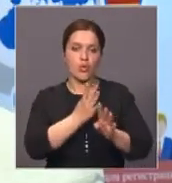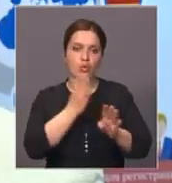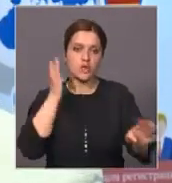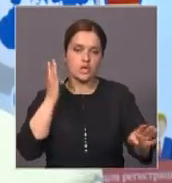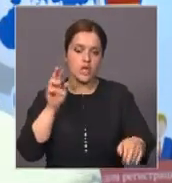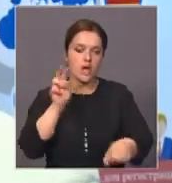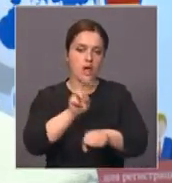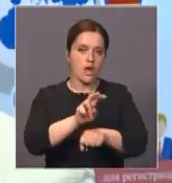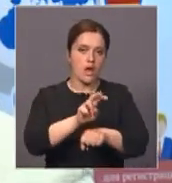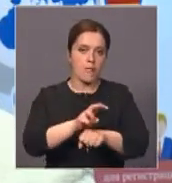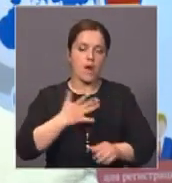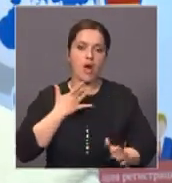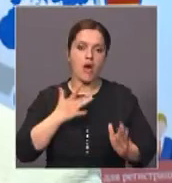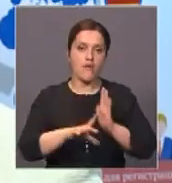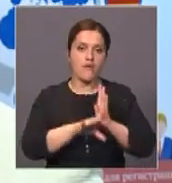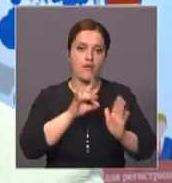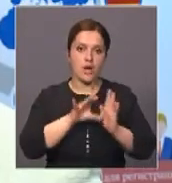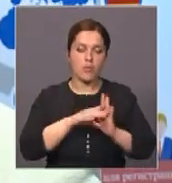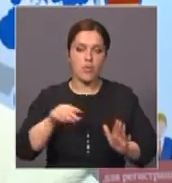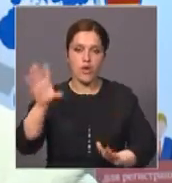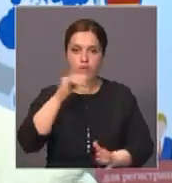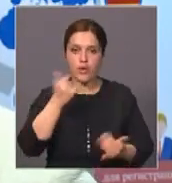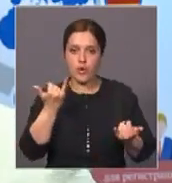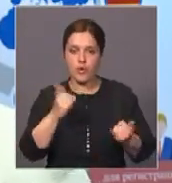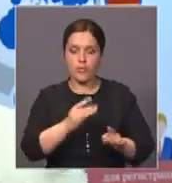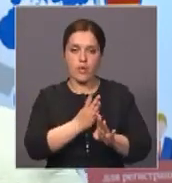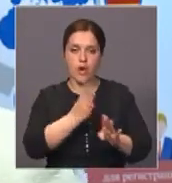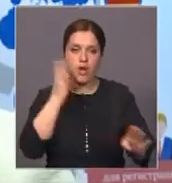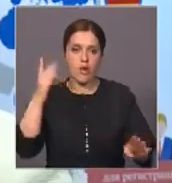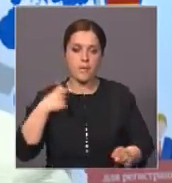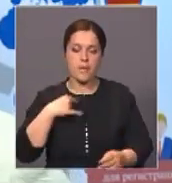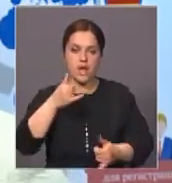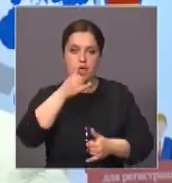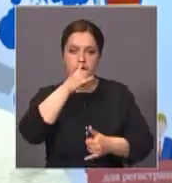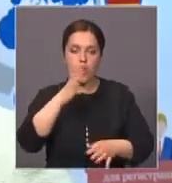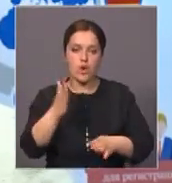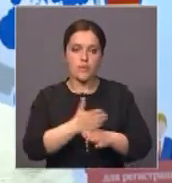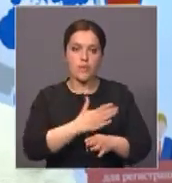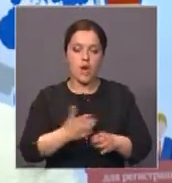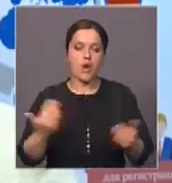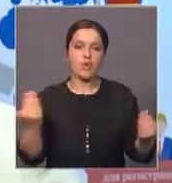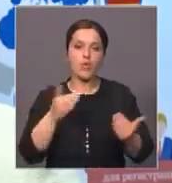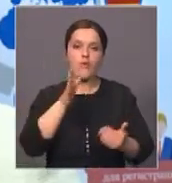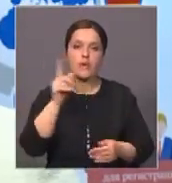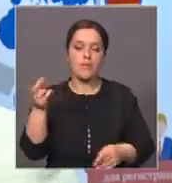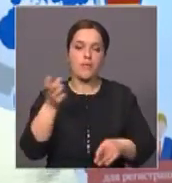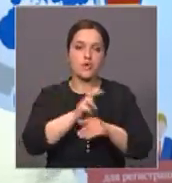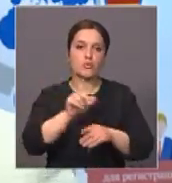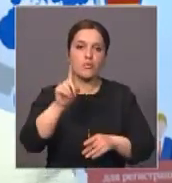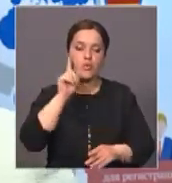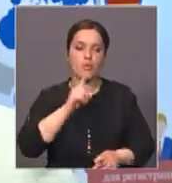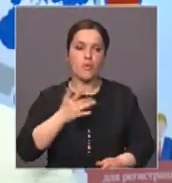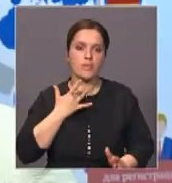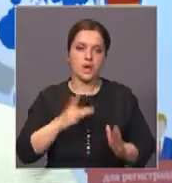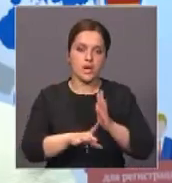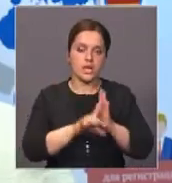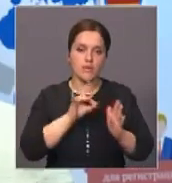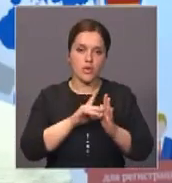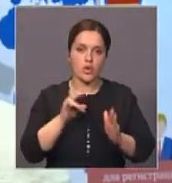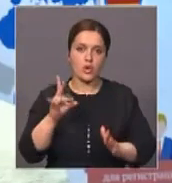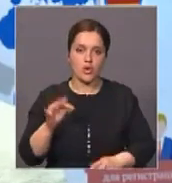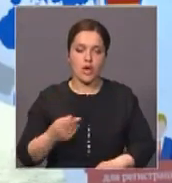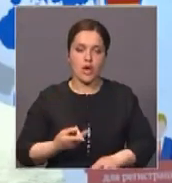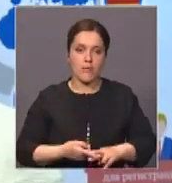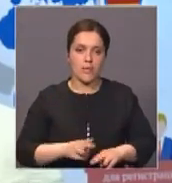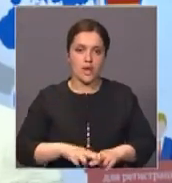возмущались, что почему такие очереди. говорю, ну невозможно распределить вам, в какое время прийти, чтобы удобно было проголосовать. Но это